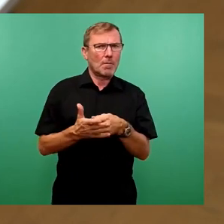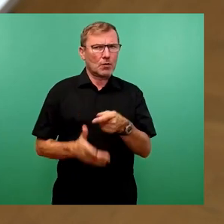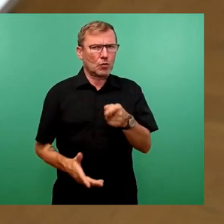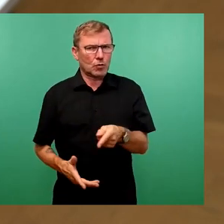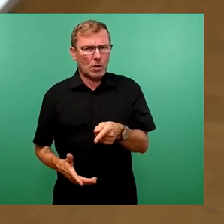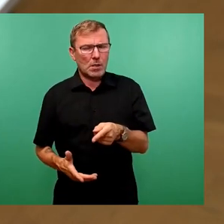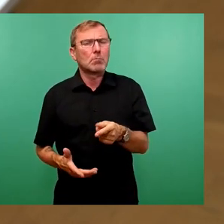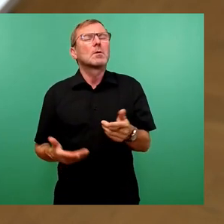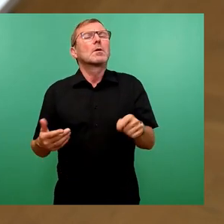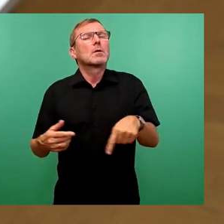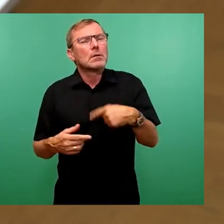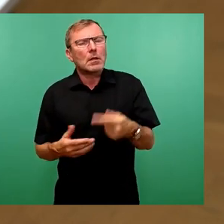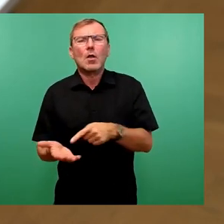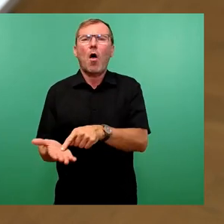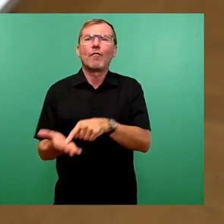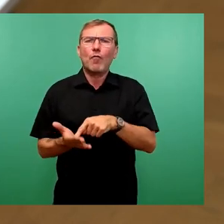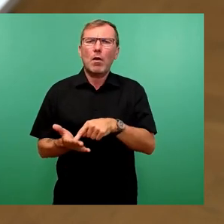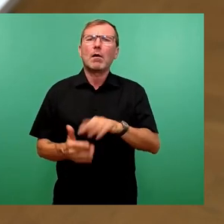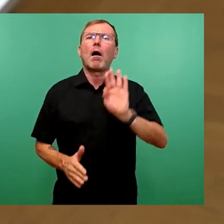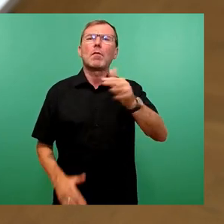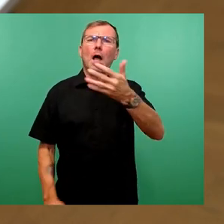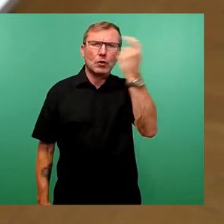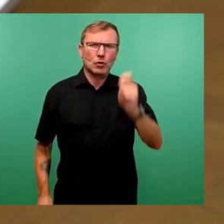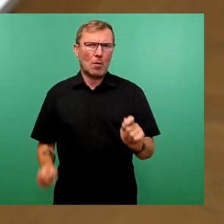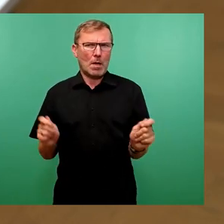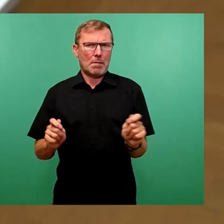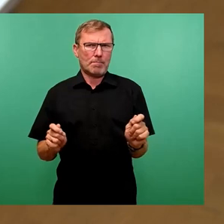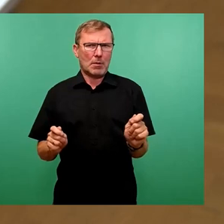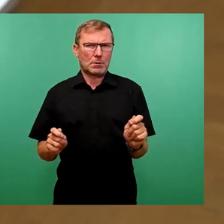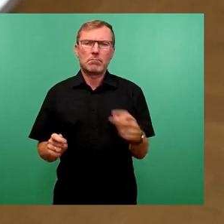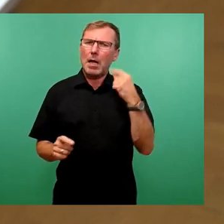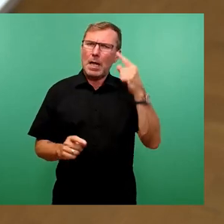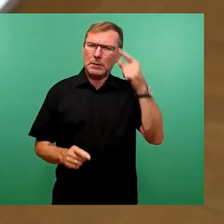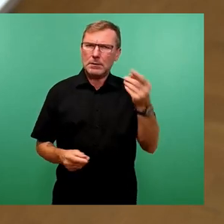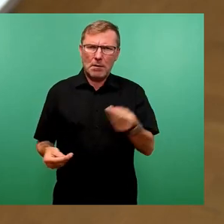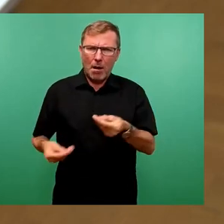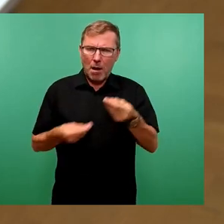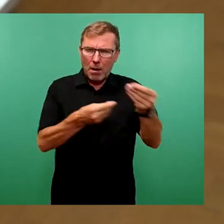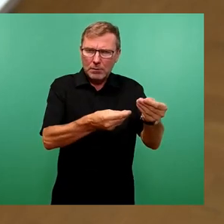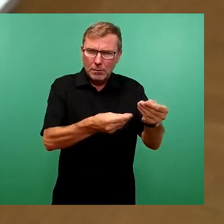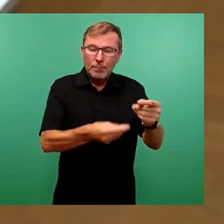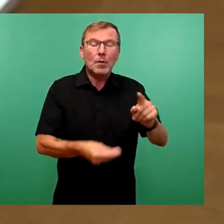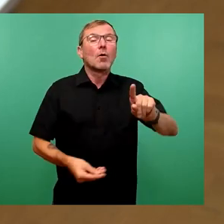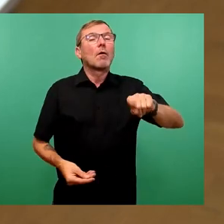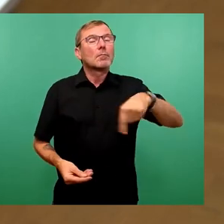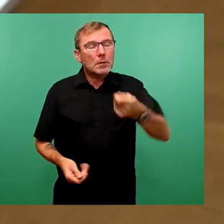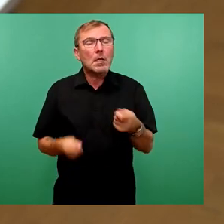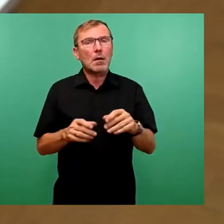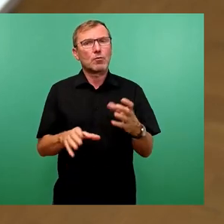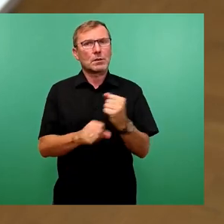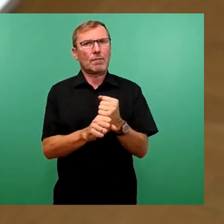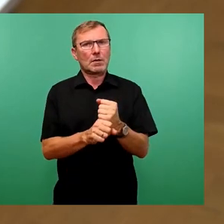entsprechende Vorlage werde nach der Sommerpause im Ältestenrat eingebracht, sodass eine Beschlussfassung des